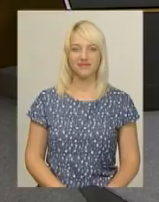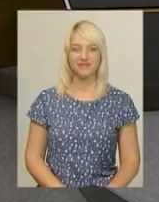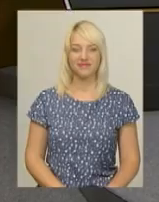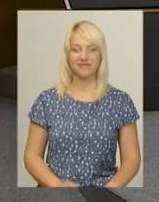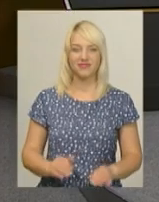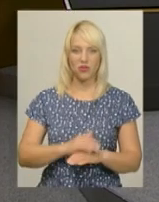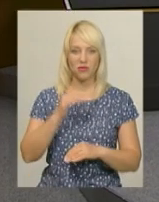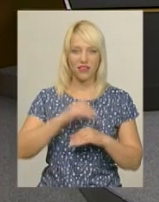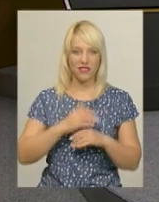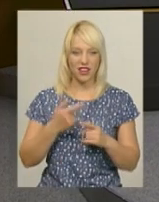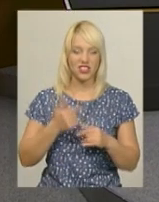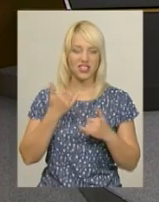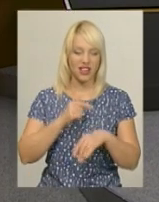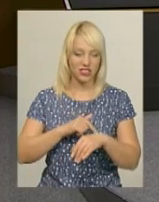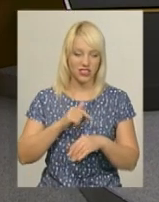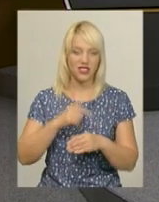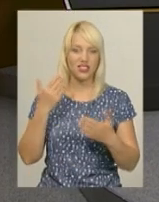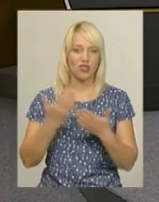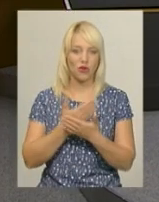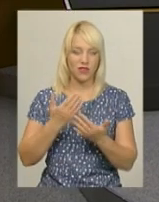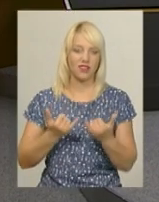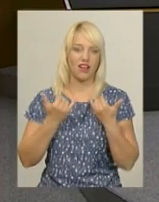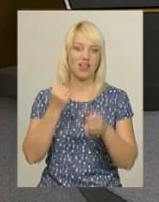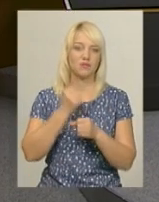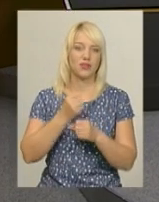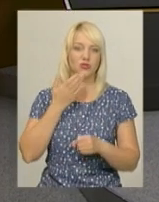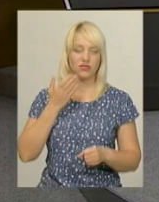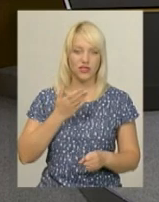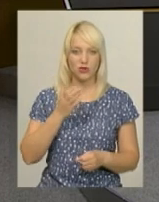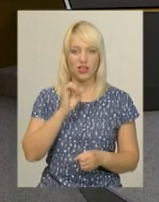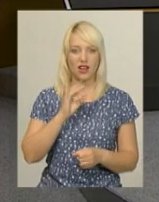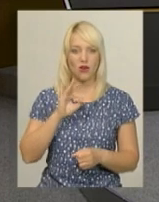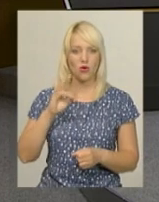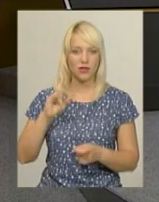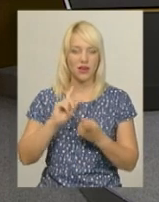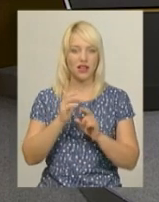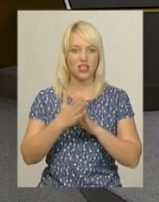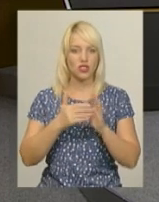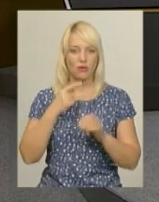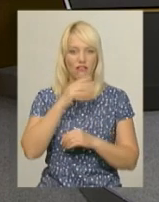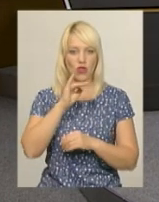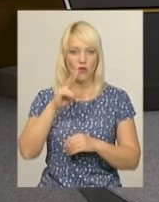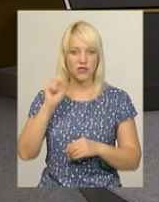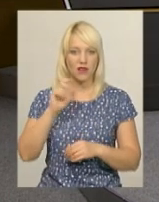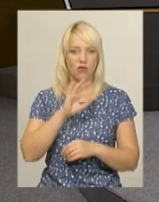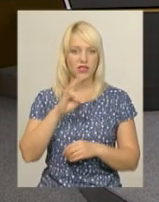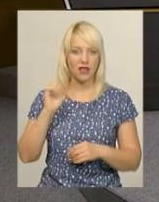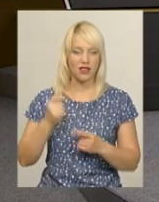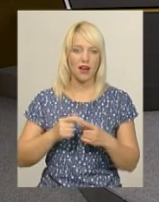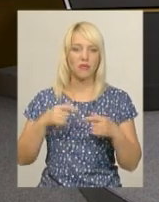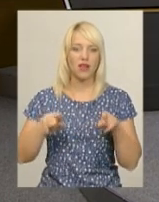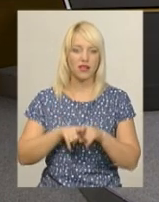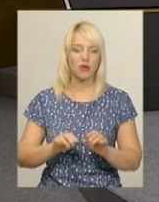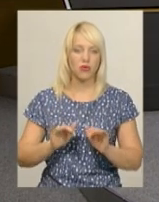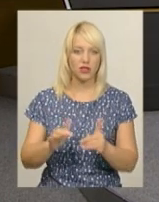Доброго вечора. На часі інформаційний випуск у студії працюють ведуча Ірина Аріон та диктор жестової мови Оксана Фіновська. Про такі